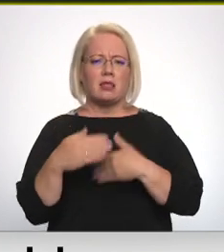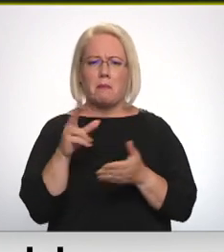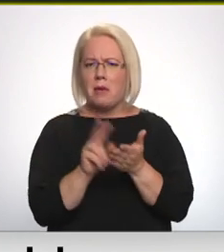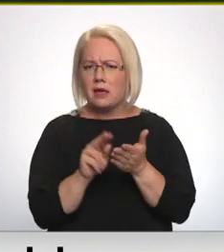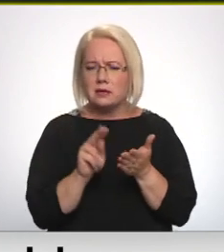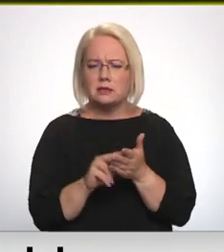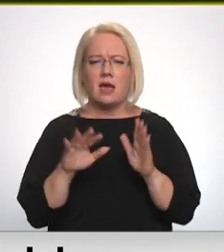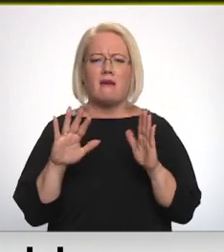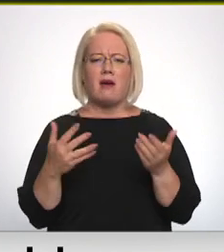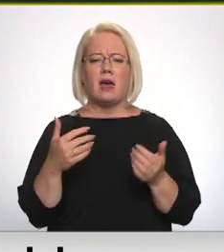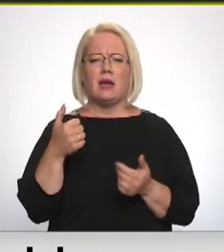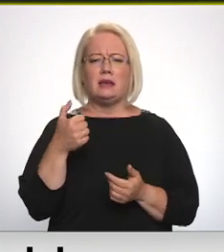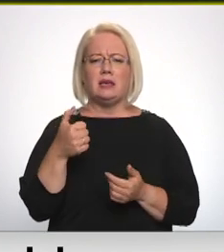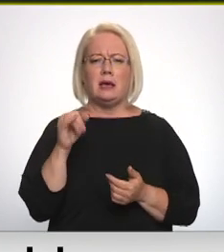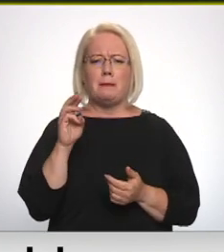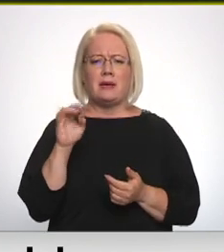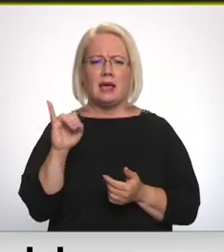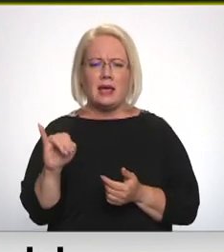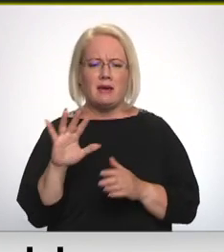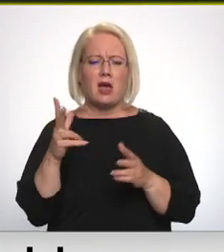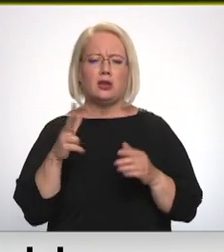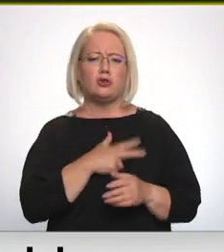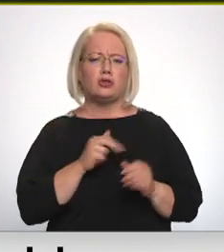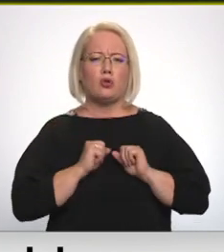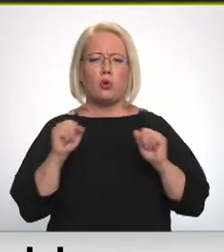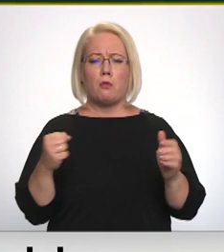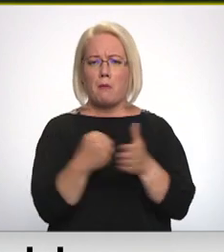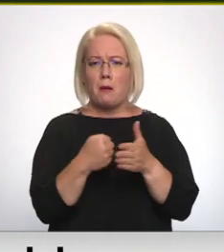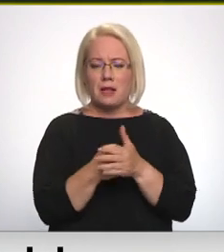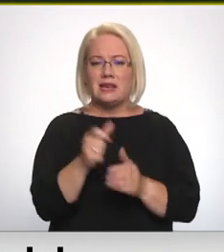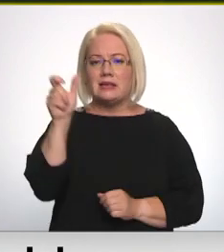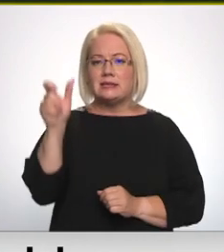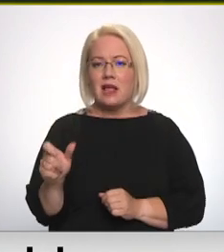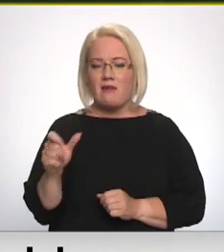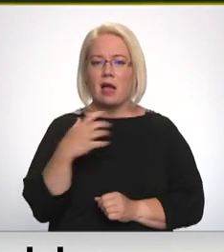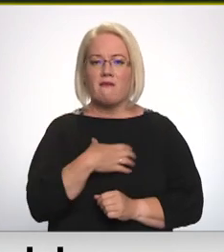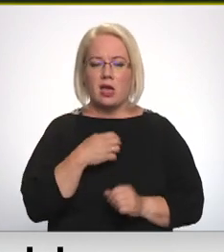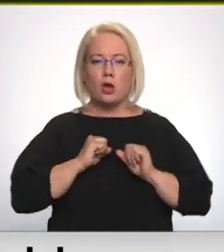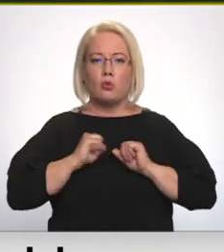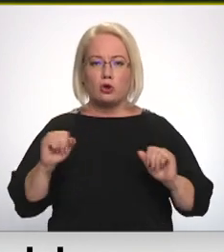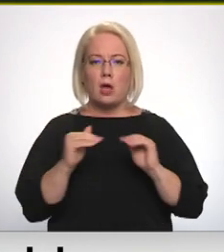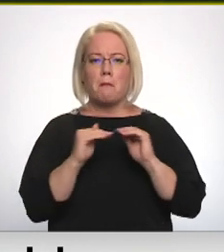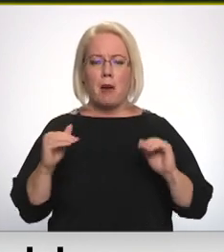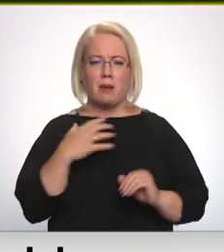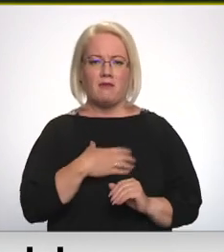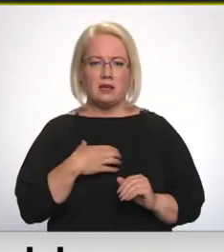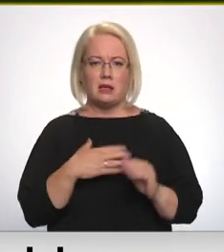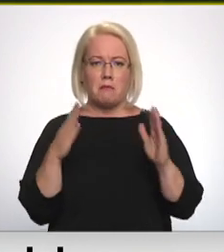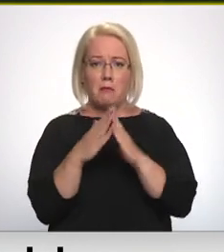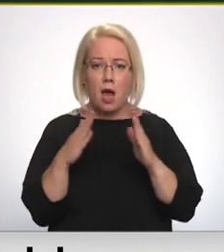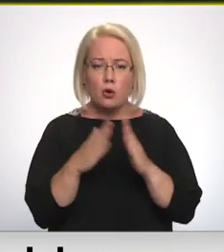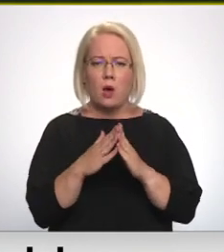vai gājami vai valsts sociālā nodrošinājuma, cilvēkam ir jāspēja nodrošināt pamatvaidzības. Mājoklis,